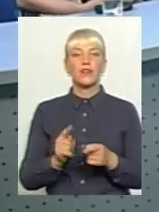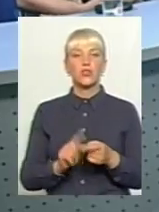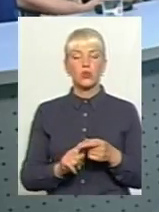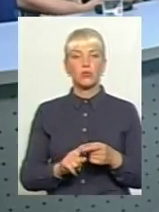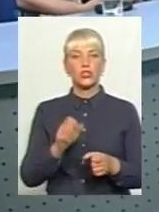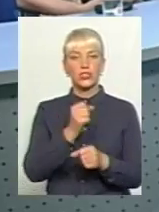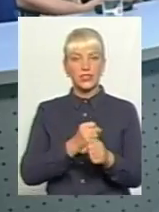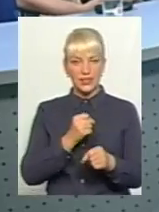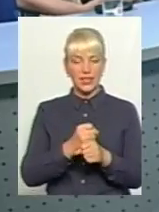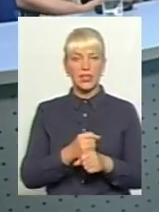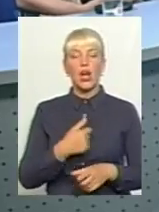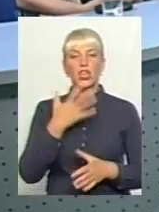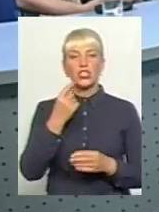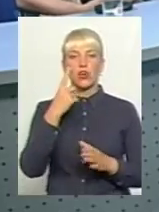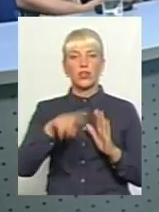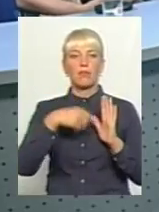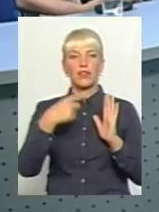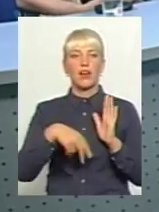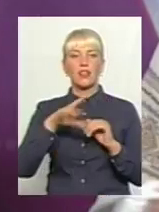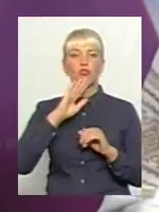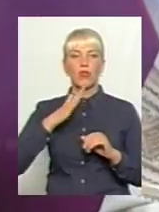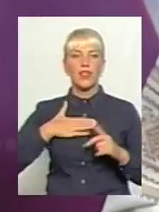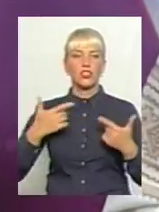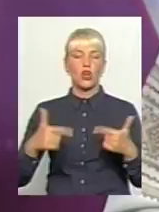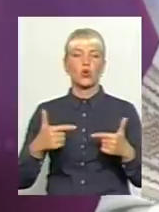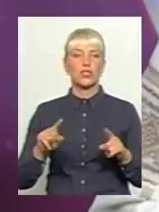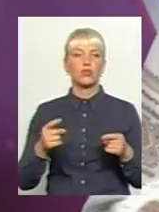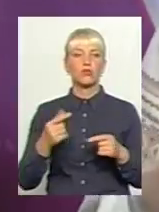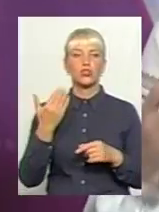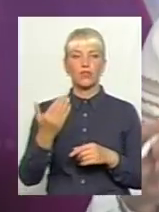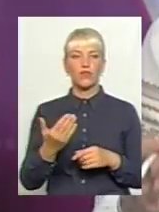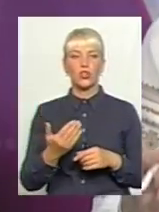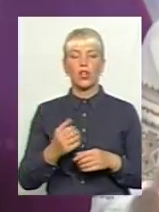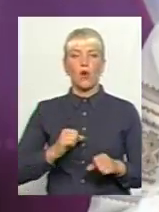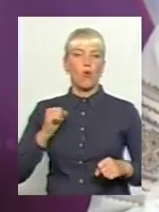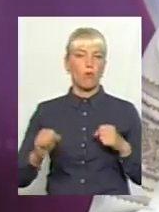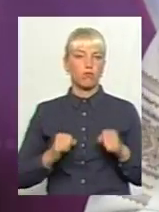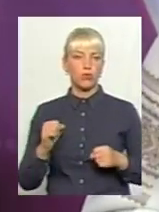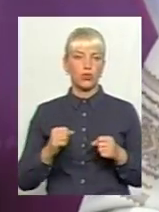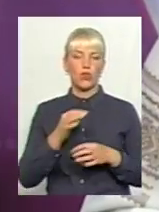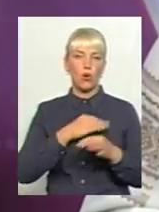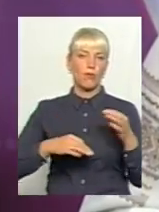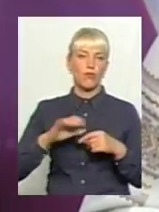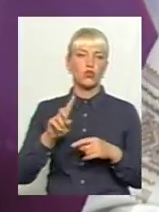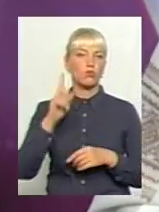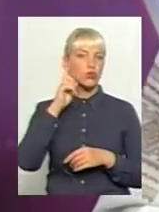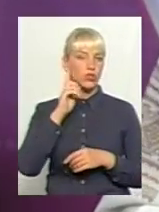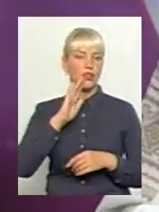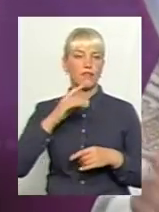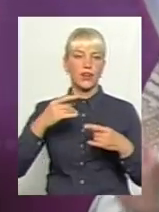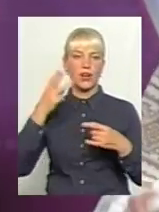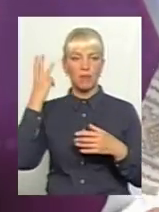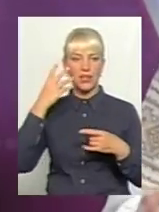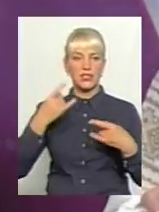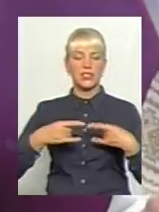діяти. І у мене є запитання ще до наших гостей, тому що вони, знову ж таки, обговорювали те, що почули у Хмельницькій студії.